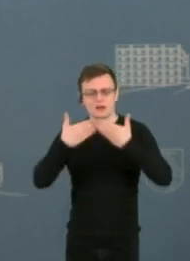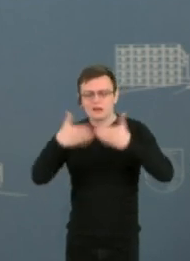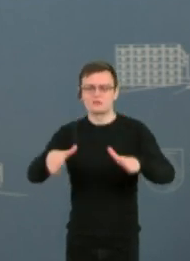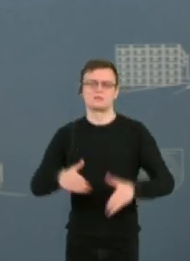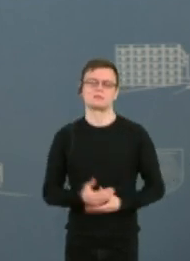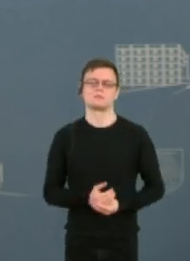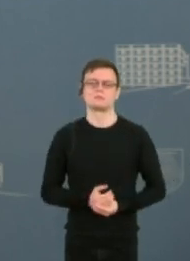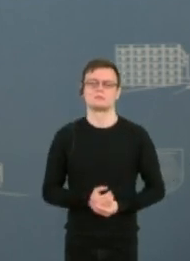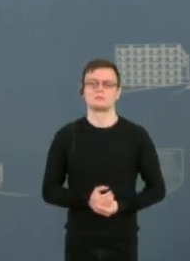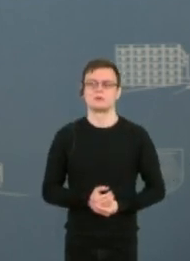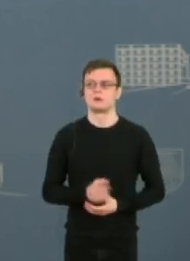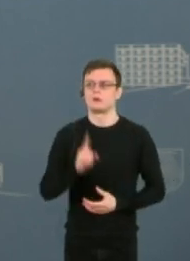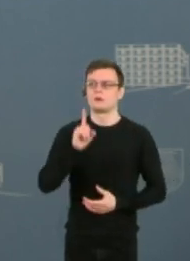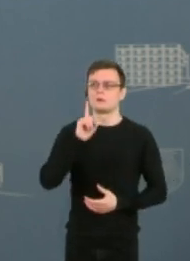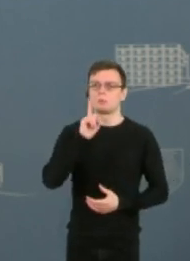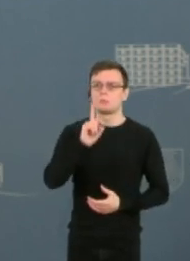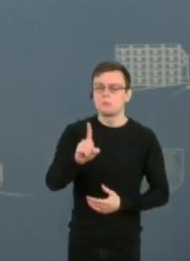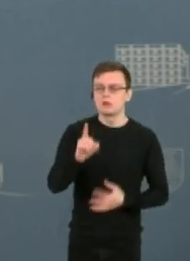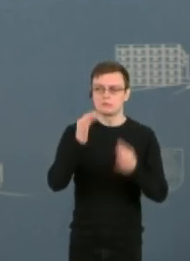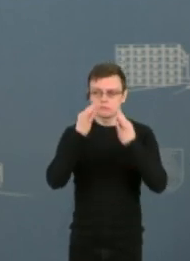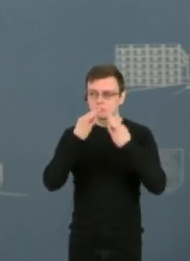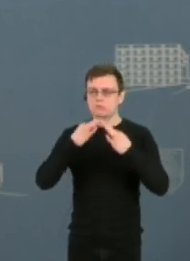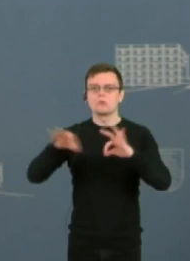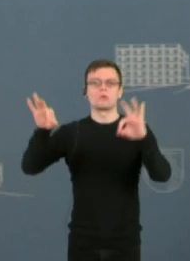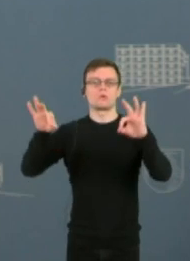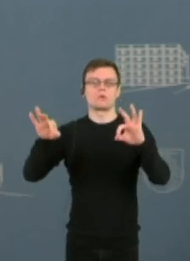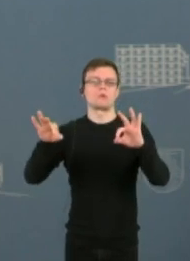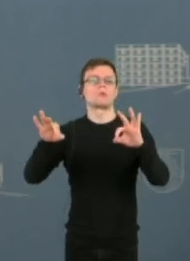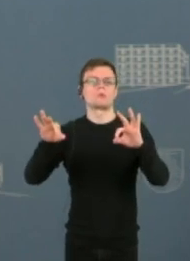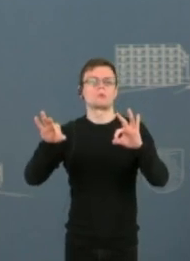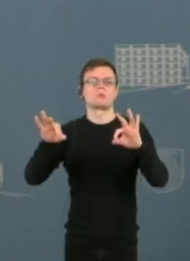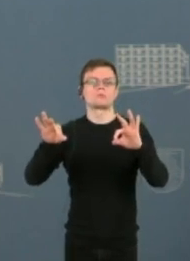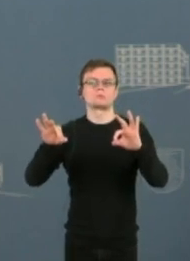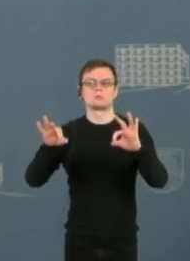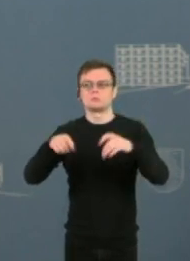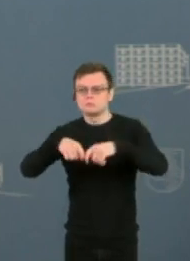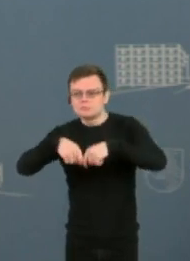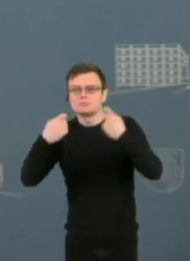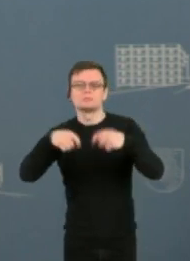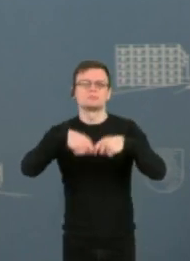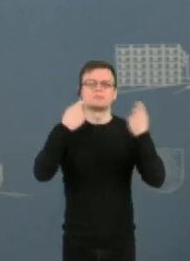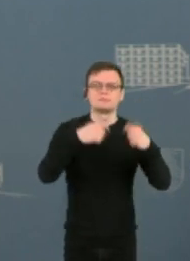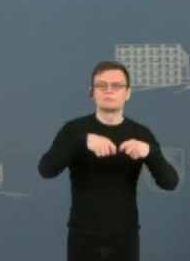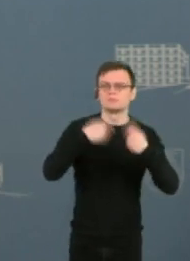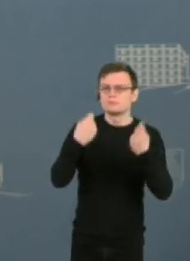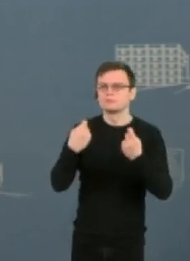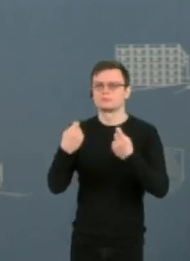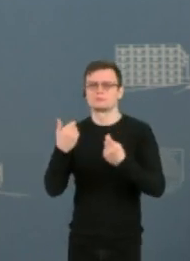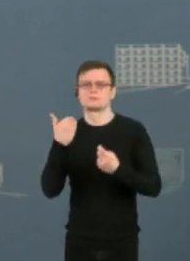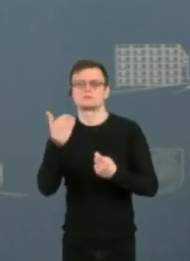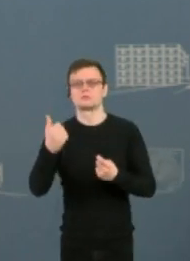Tačiau negalime leisti to, kad būtų laužomos, pažeidžiamas